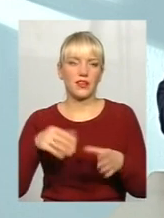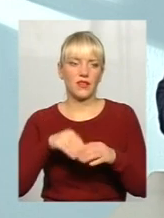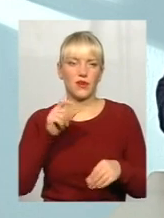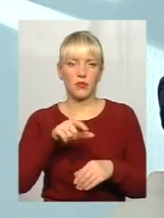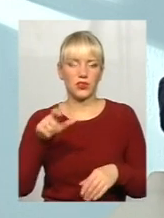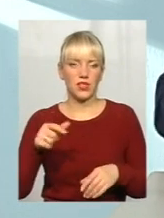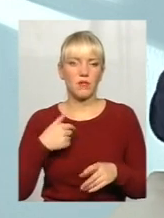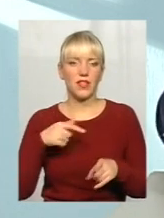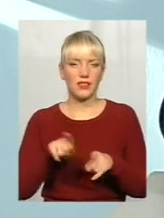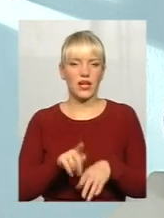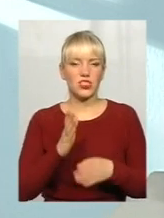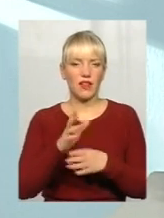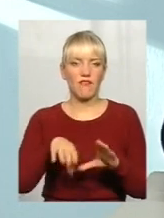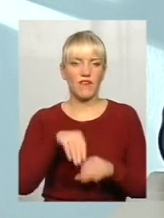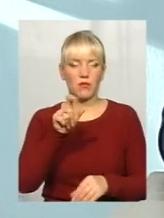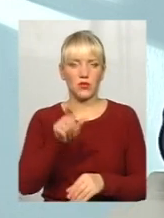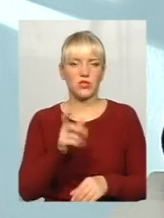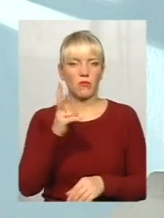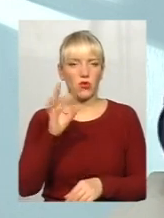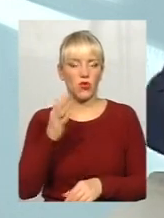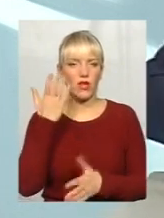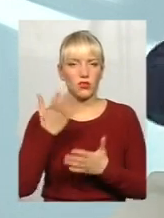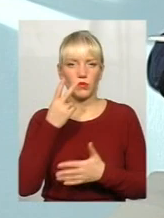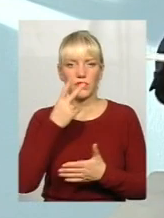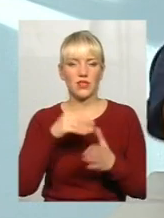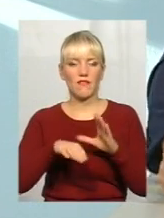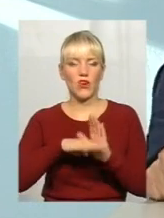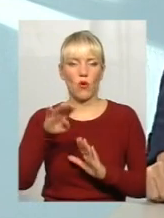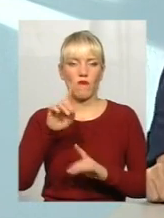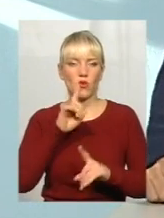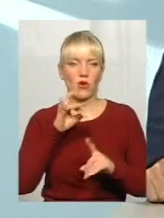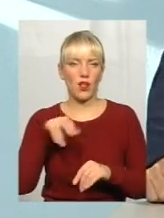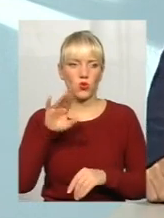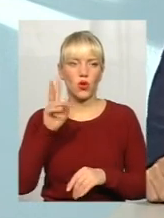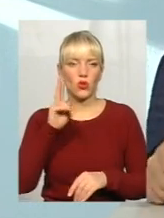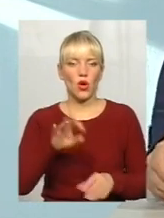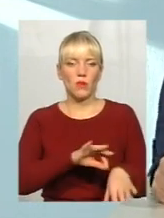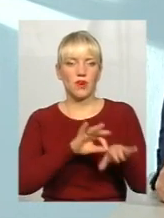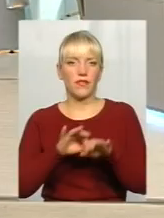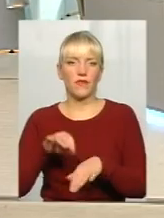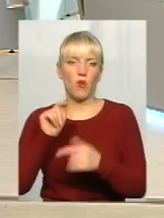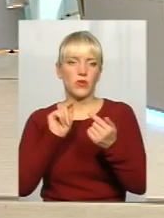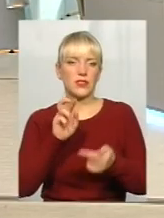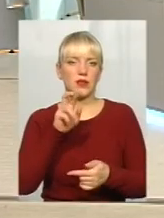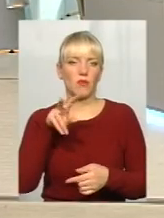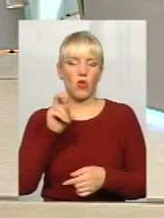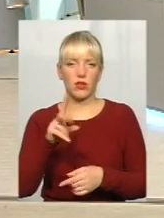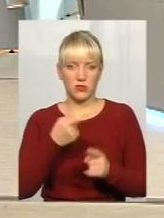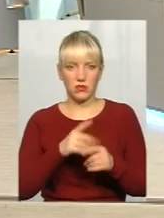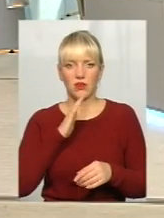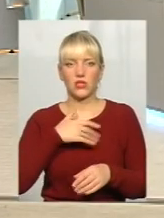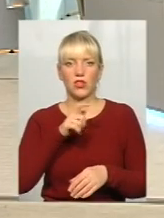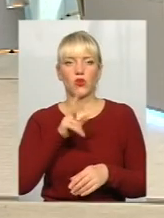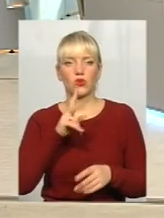виборець. Але якщо я подивлюся на Верховну Раду, а хто туди опозиційний блок привів? Наші виборці. А хто туди привів